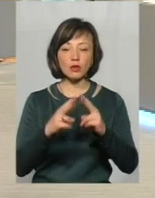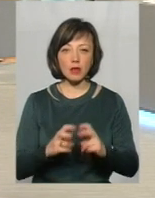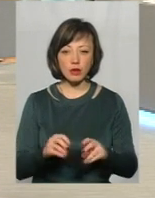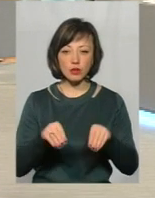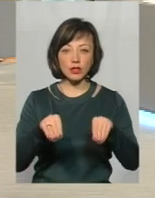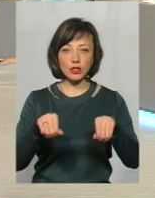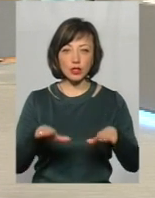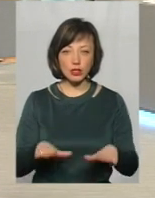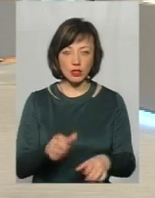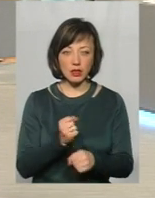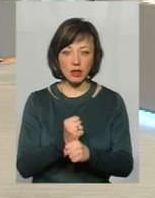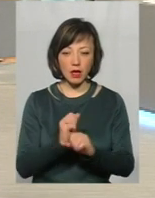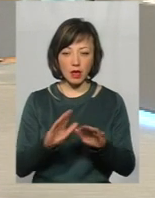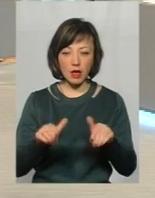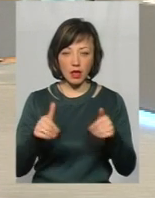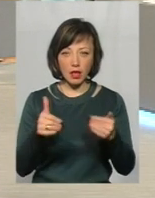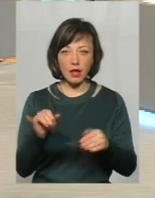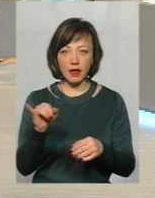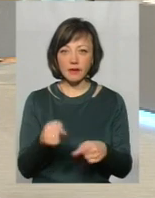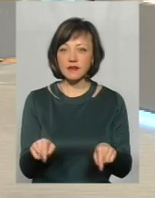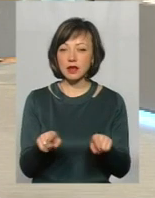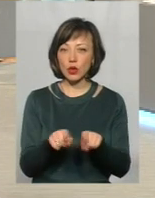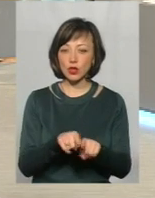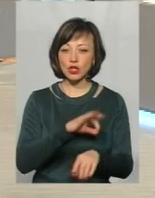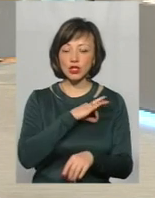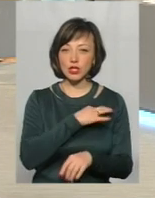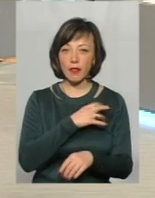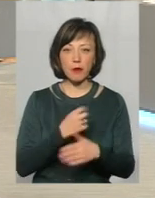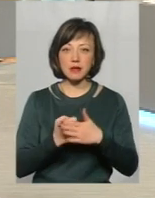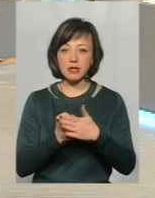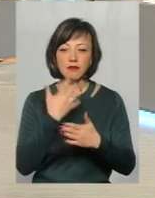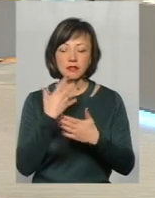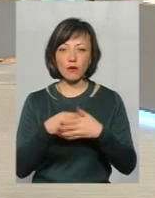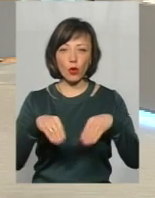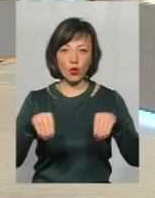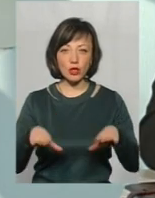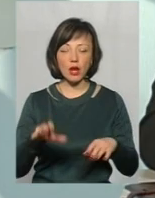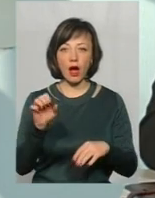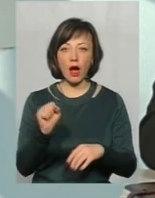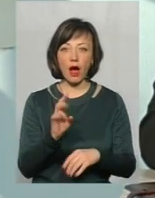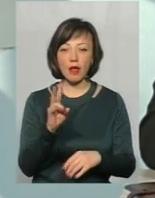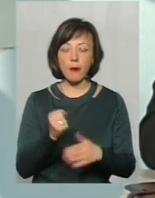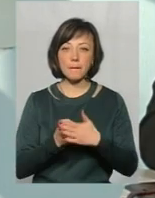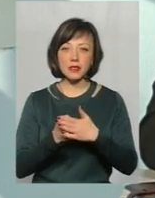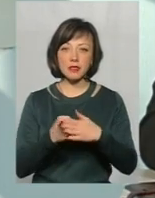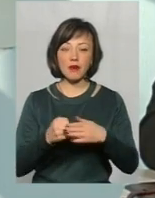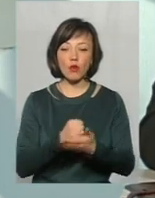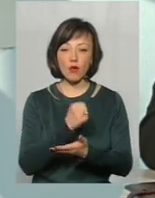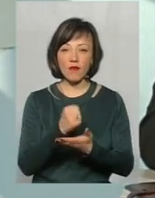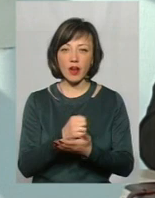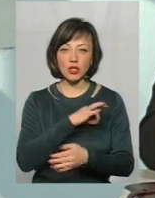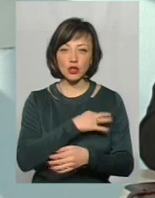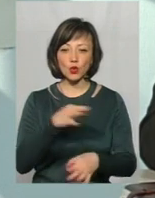винести відповідне судове рішення і все одно слідчий вже на підставі свого рішення, на підставі ухвали слідчого судді